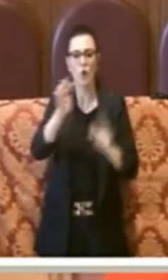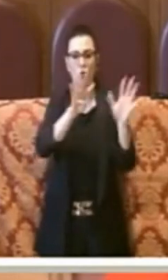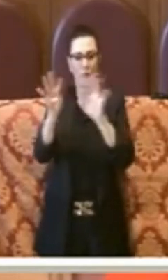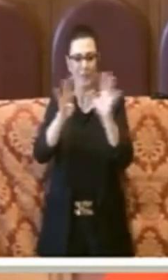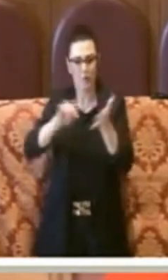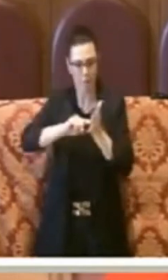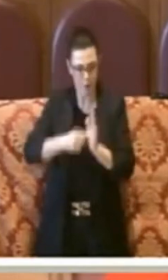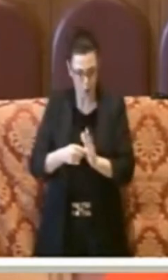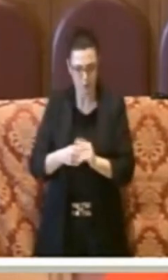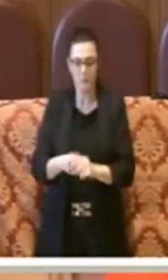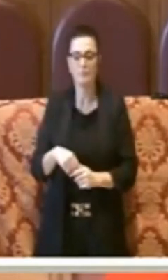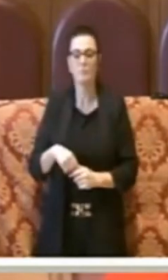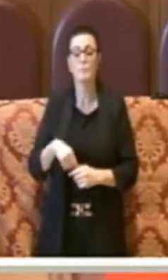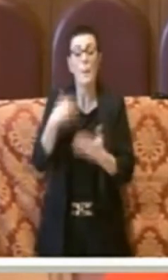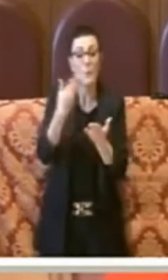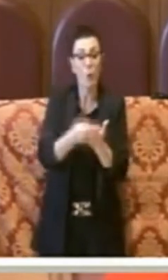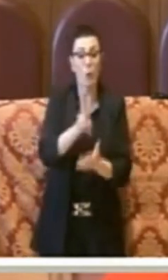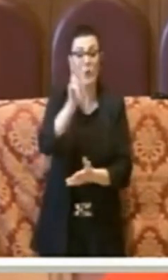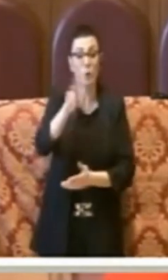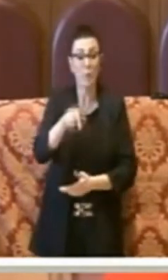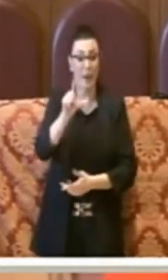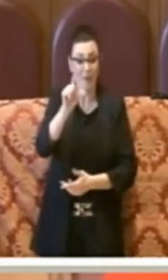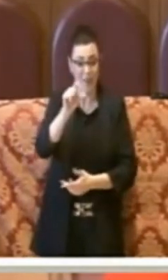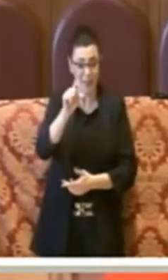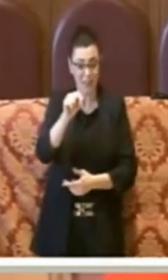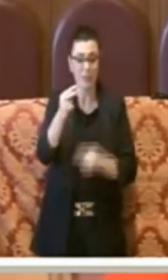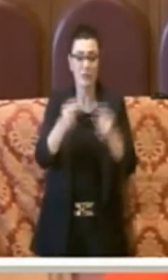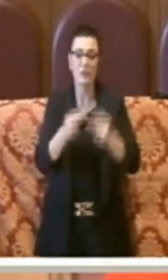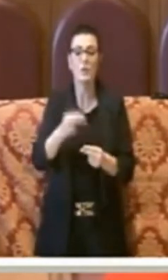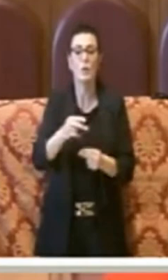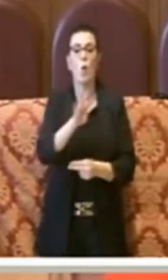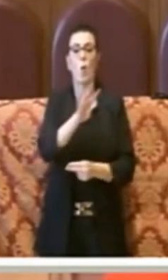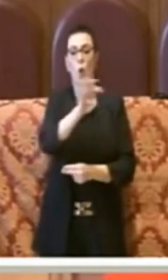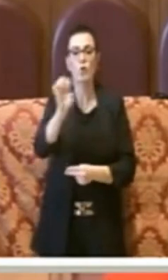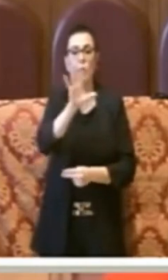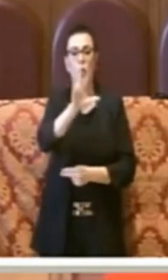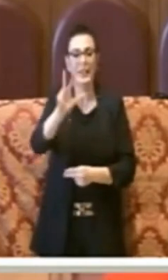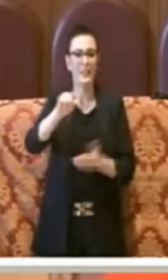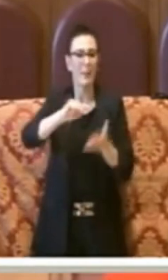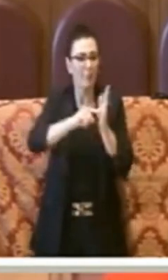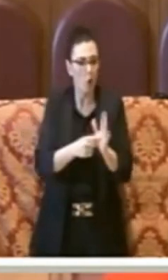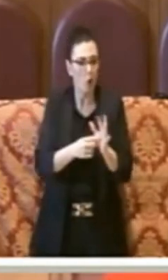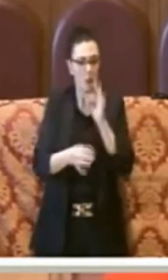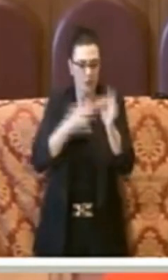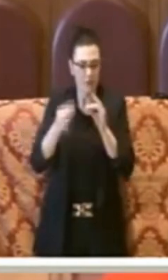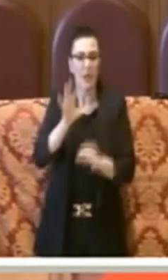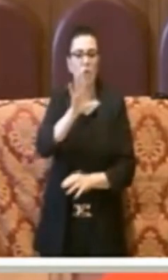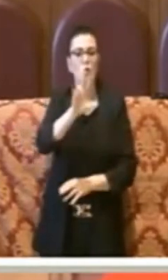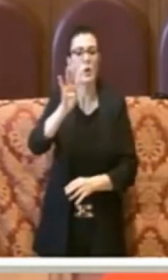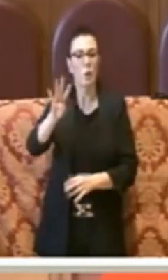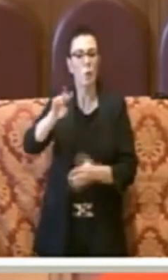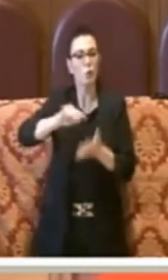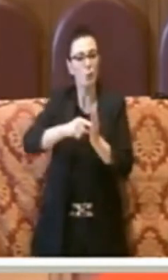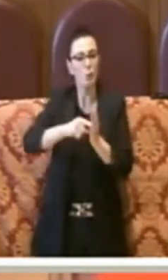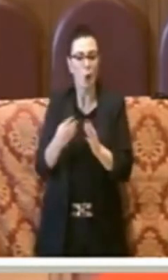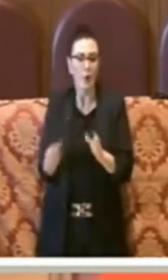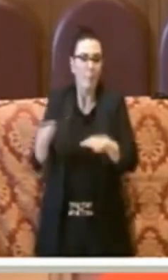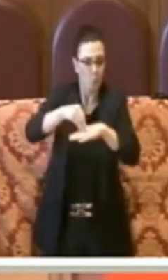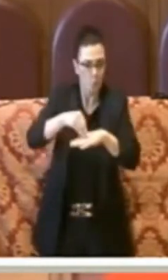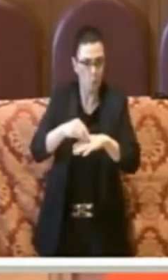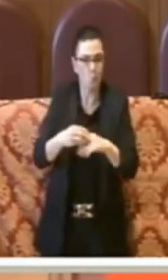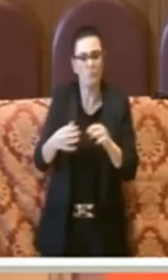la proposta iniziale è di 453 milioni, cioè 54 milioni in più dell'anno